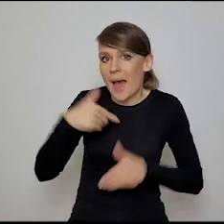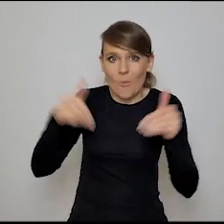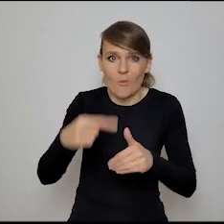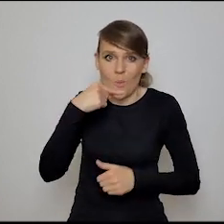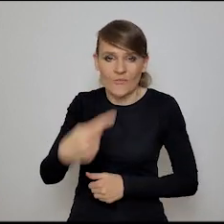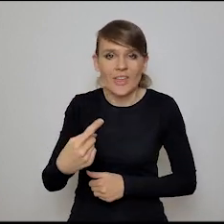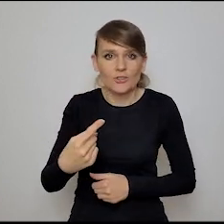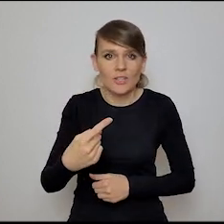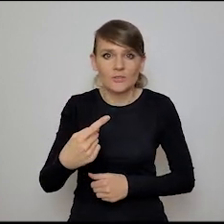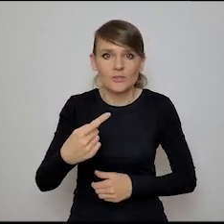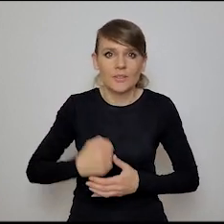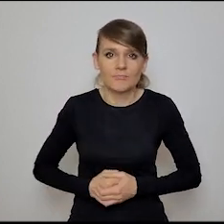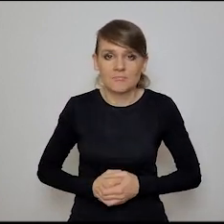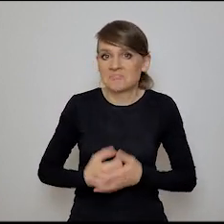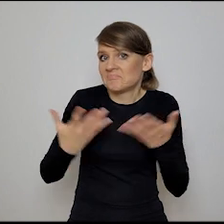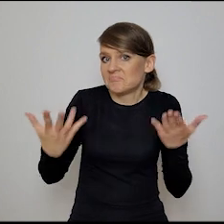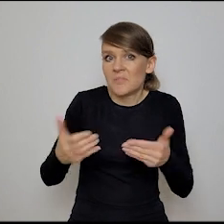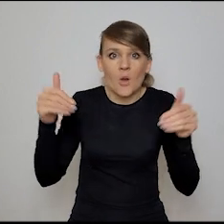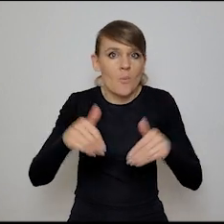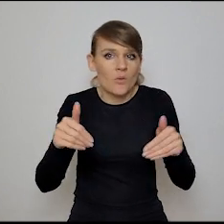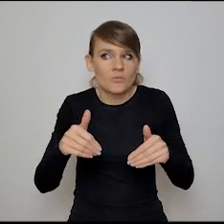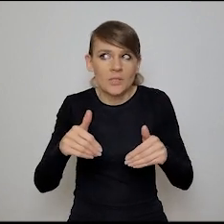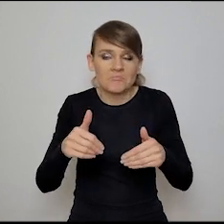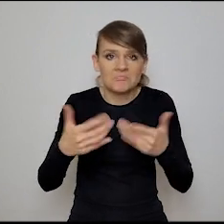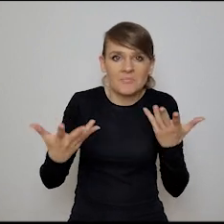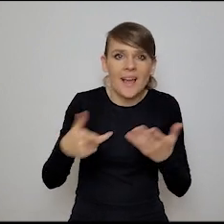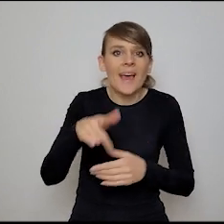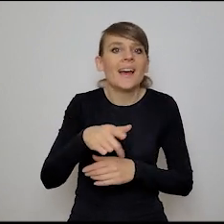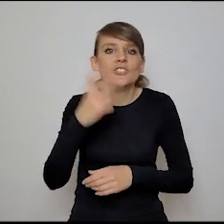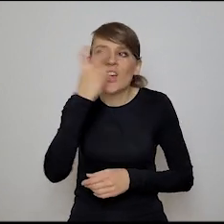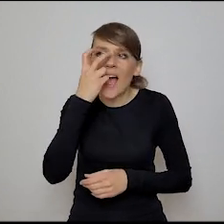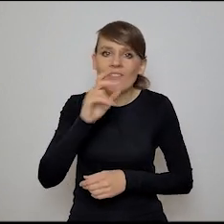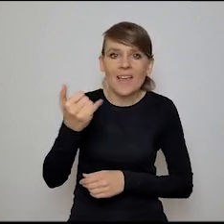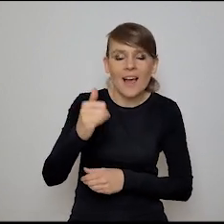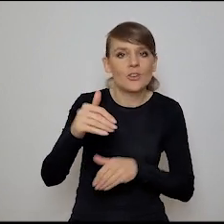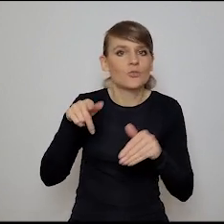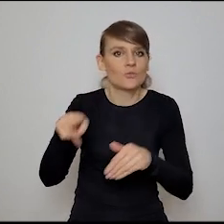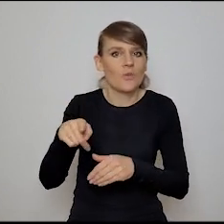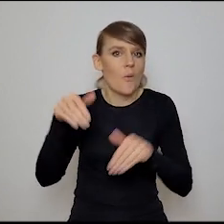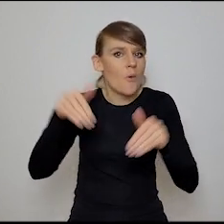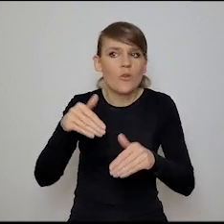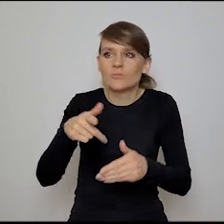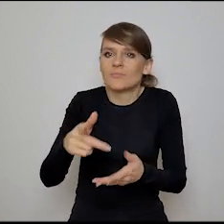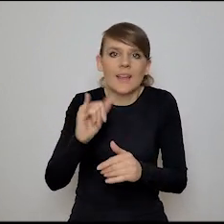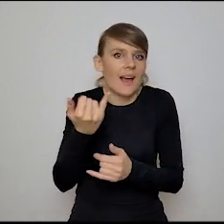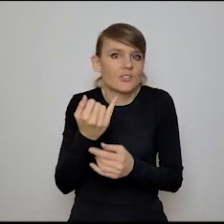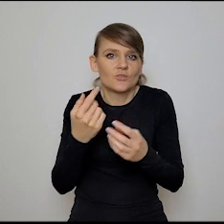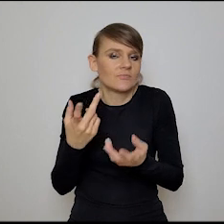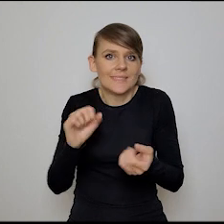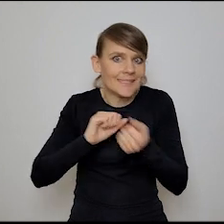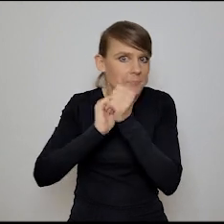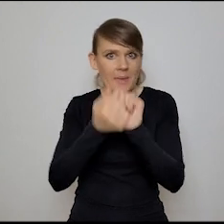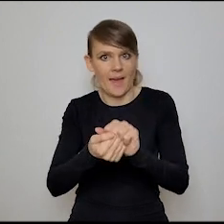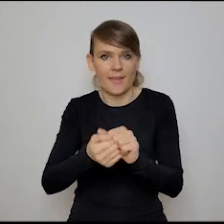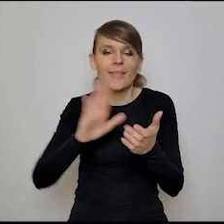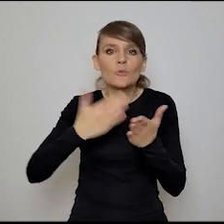powiedziałabym, że albo jakąś chyba jakby jakościowo ciekawie patrzeć to jakąś fundamentalną zmianą. W sensie na przykład, nie wiem,